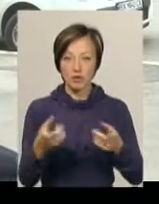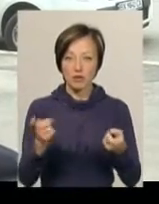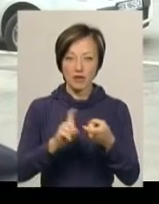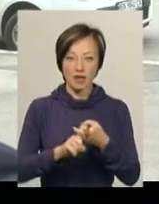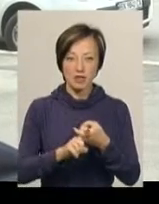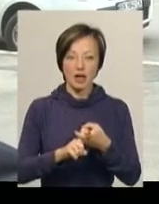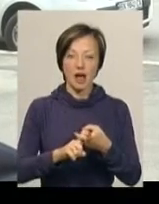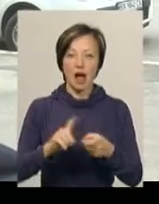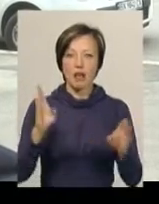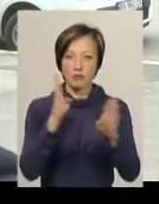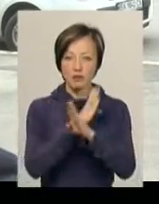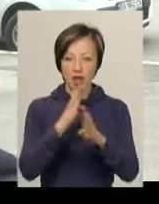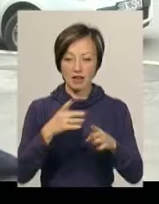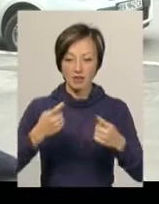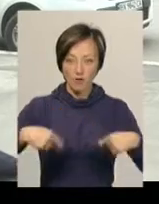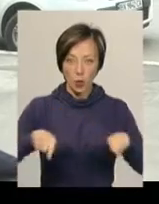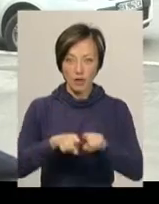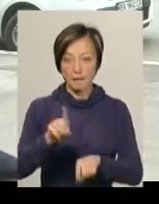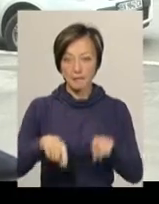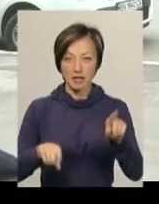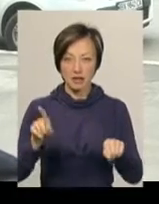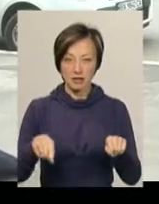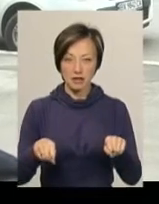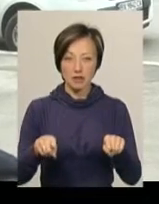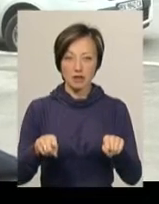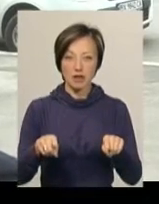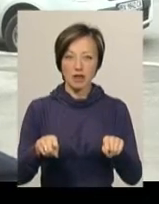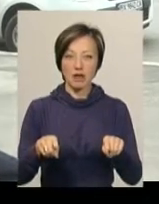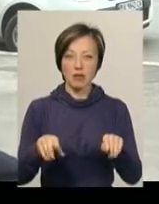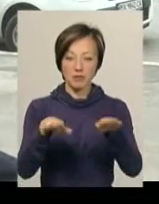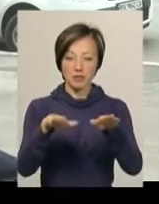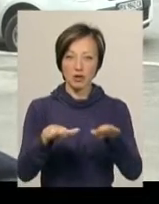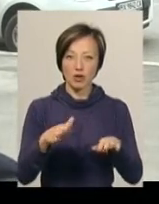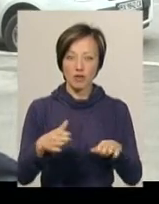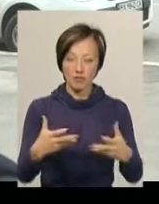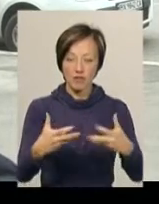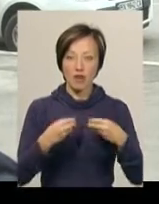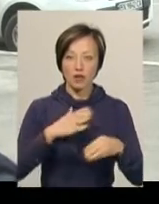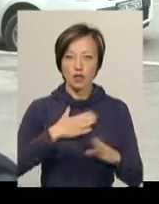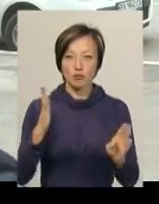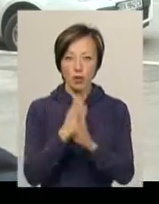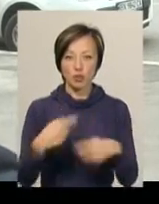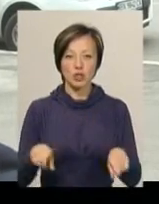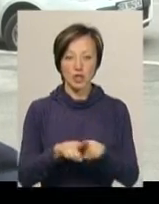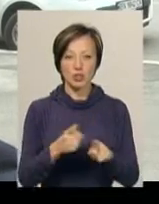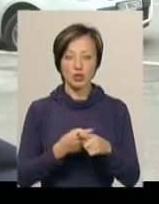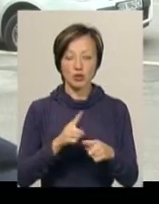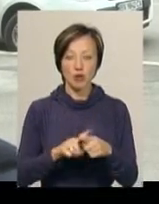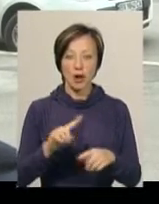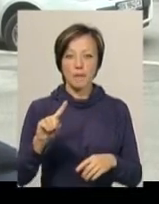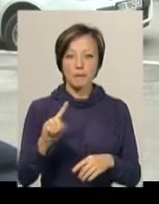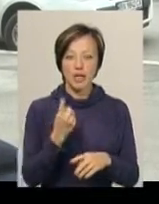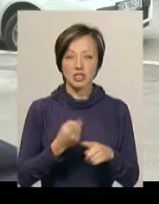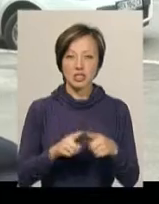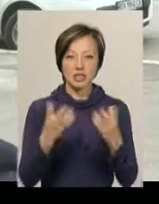та сані фронти. Періодично вони приспускаються до наших широт і впливають і на нашу погоду теж. Тому перші